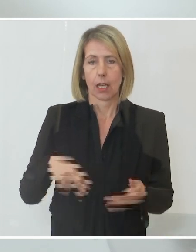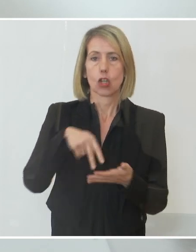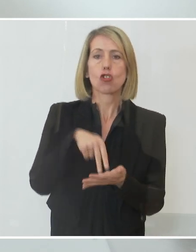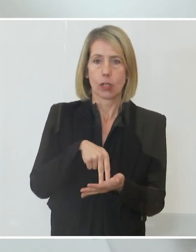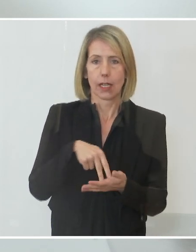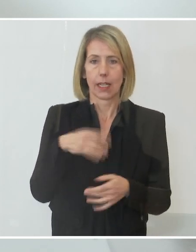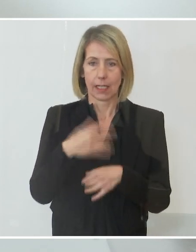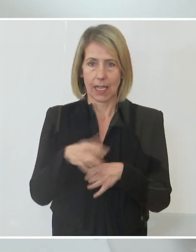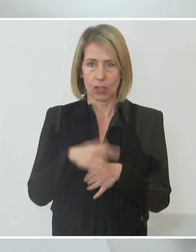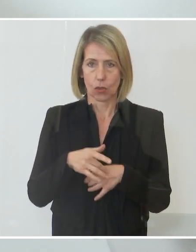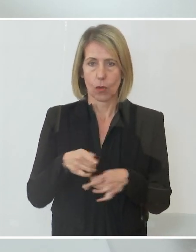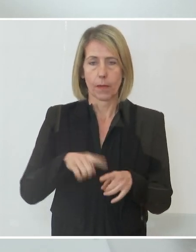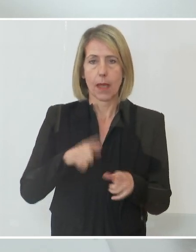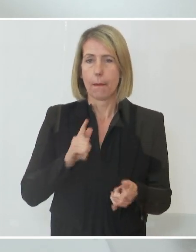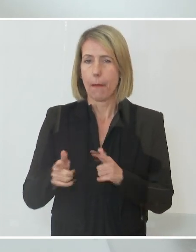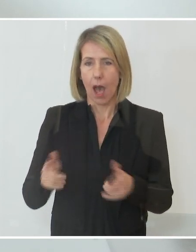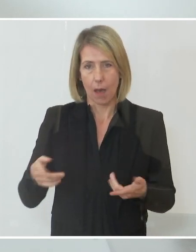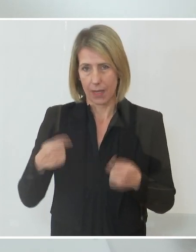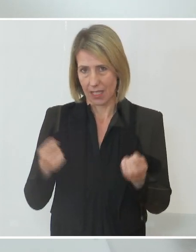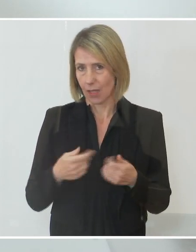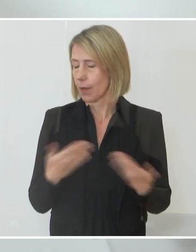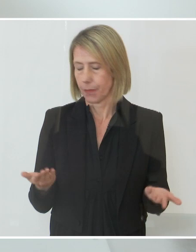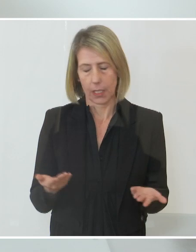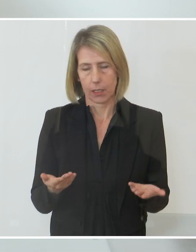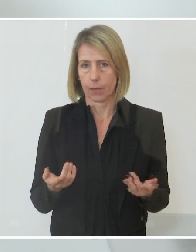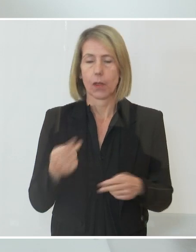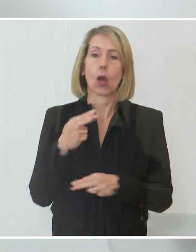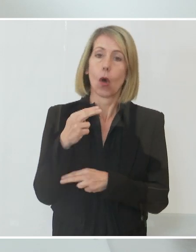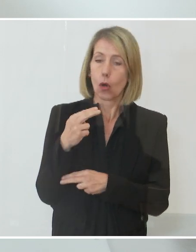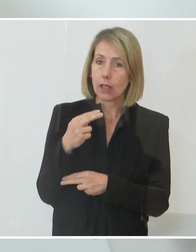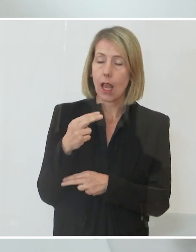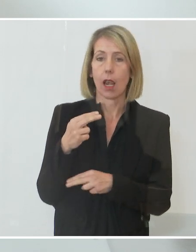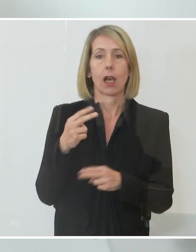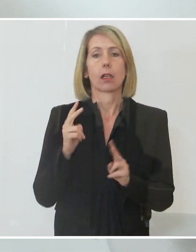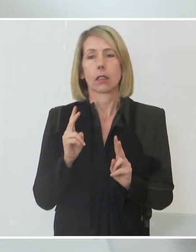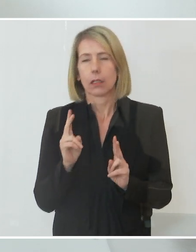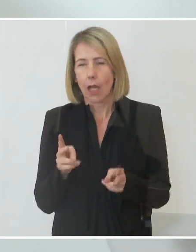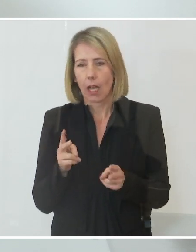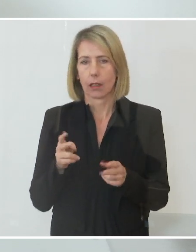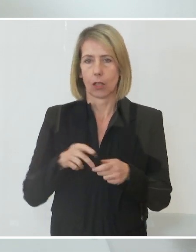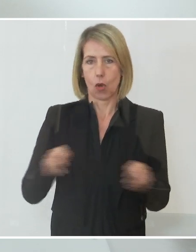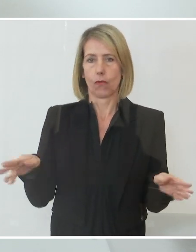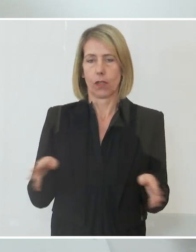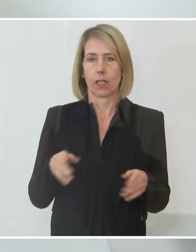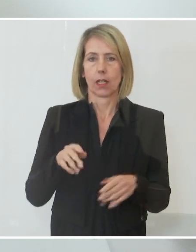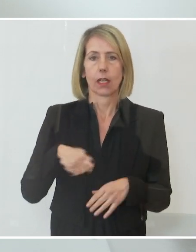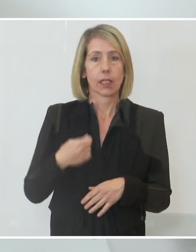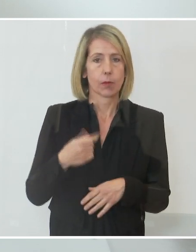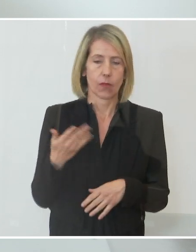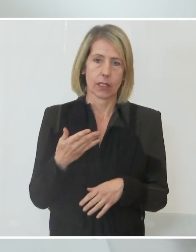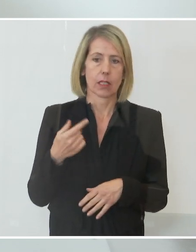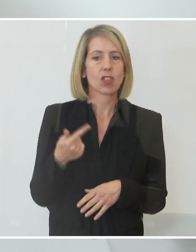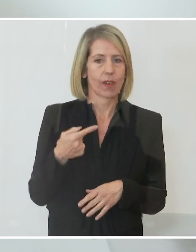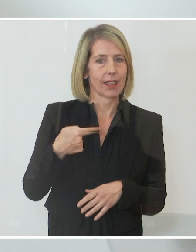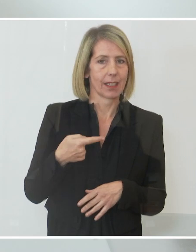betriebe. Hotels und Beherbergungsbetriebe können öffnen. Es gilt hier 2G und